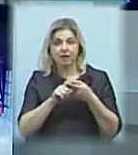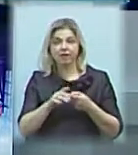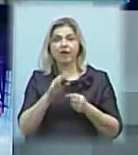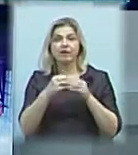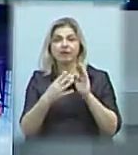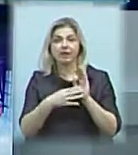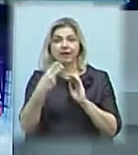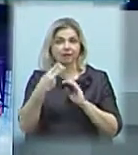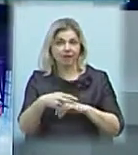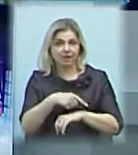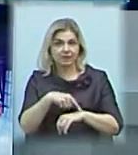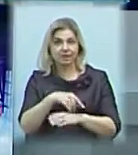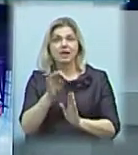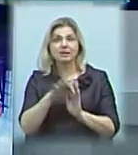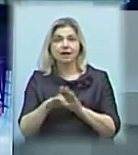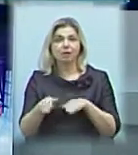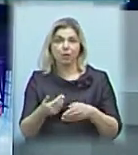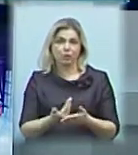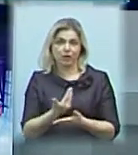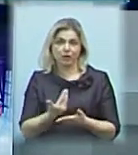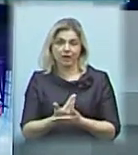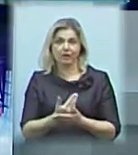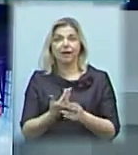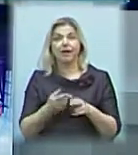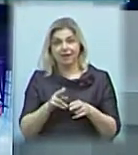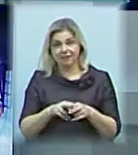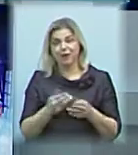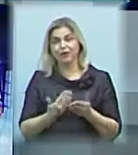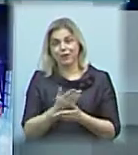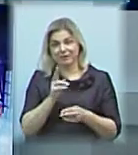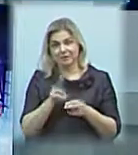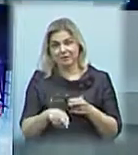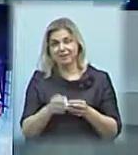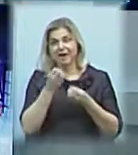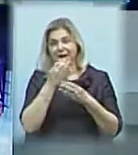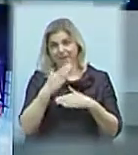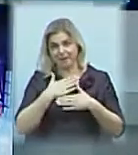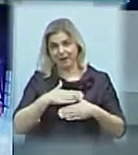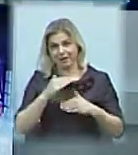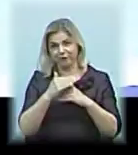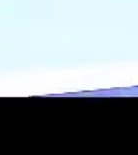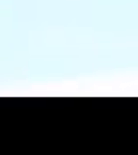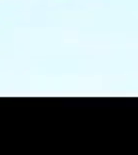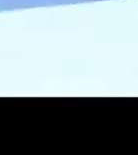19.20, одразу після новин. І на цьому наш випуск завершено. Гарного вам вечора!